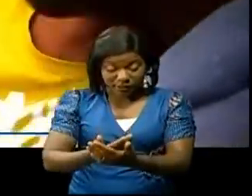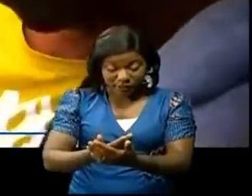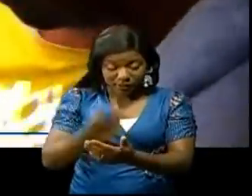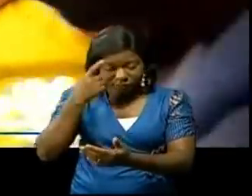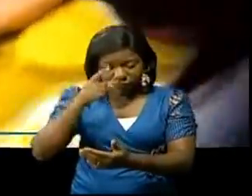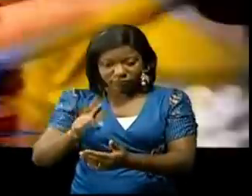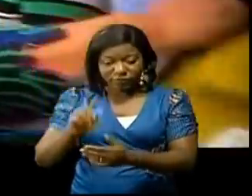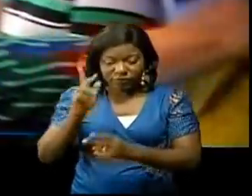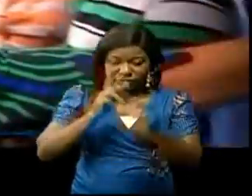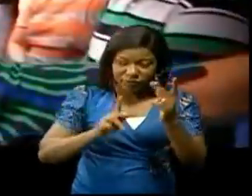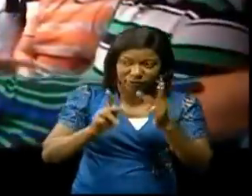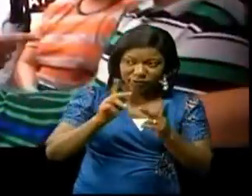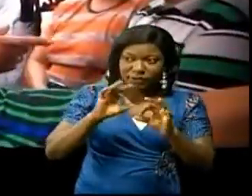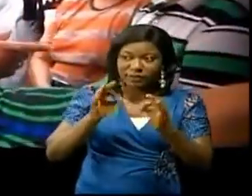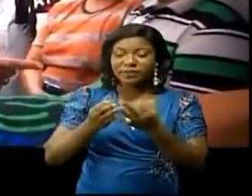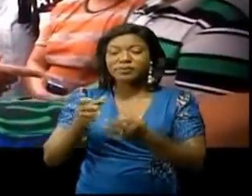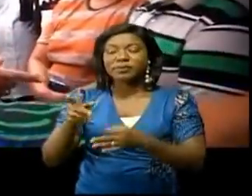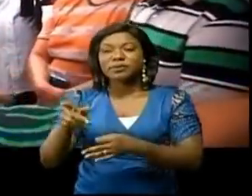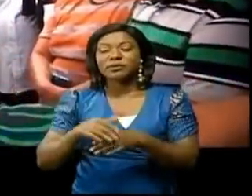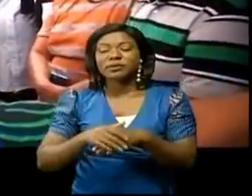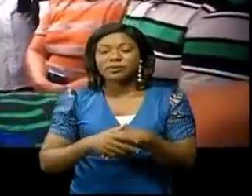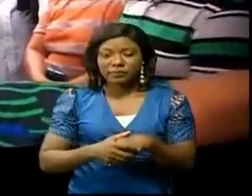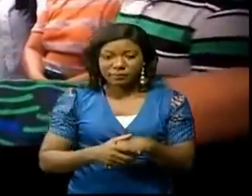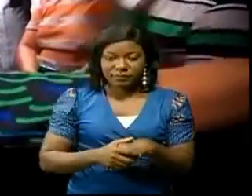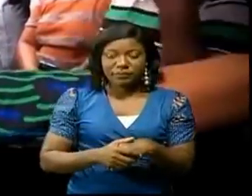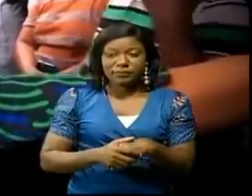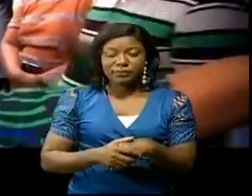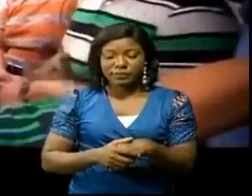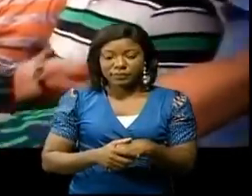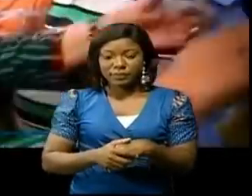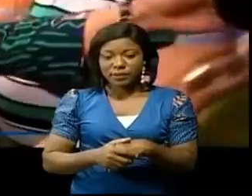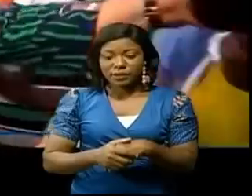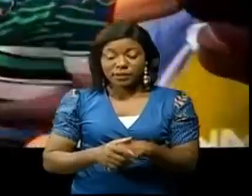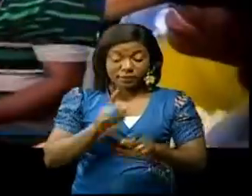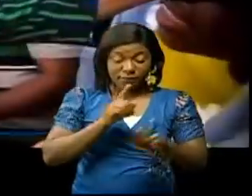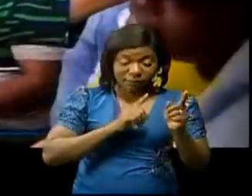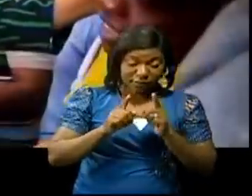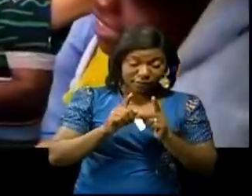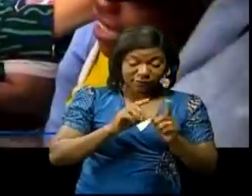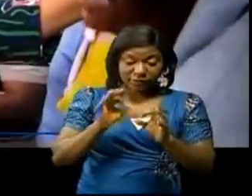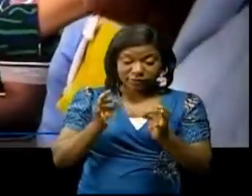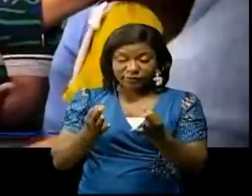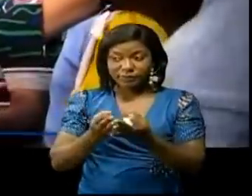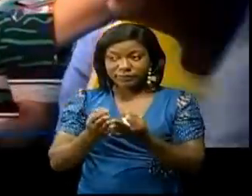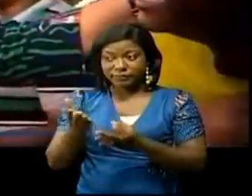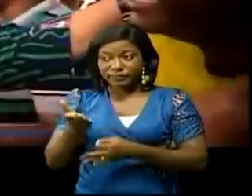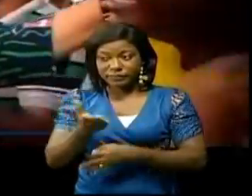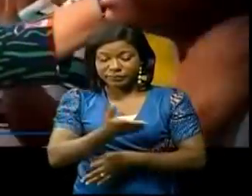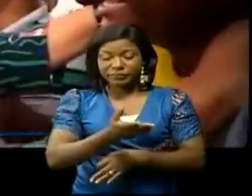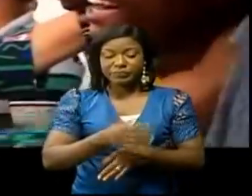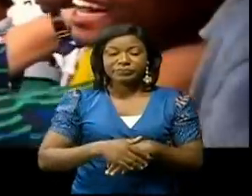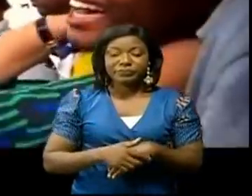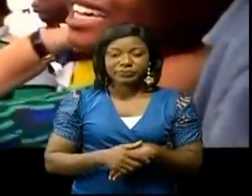Tissékédi, avec minerve au descendu pour